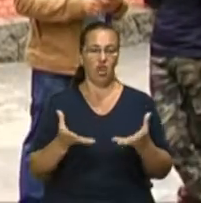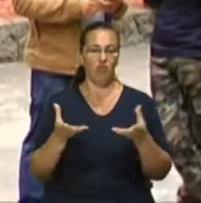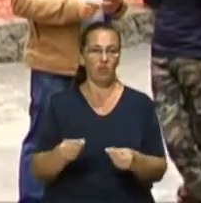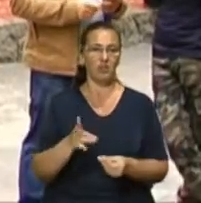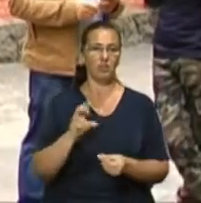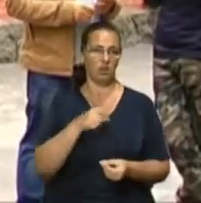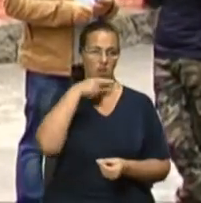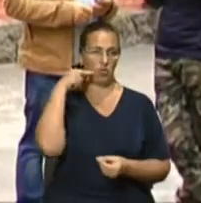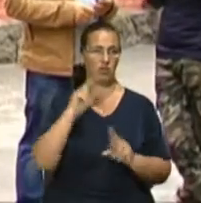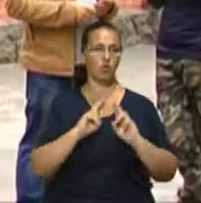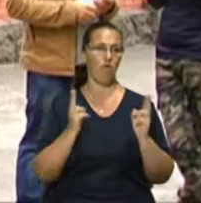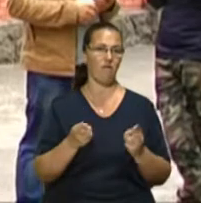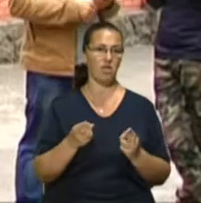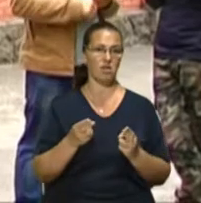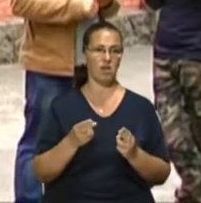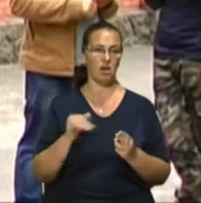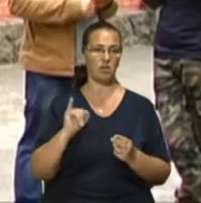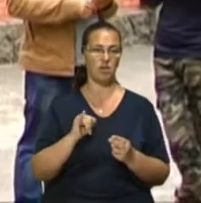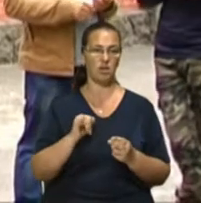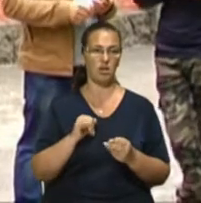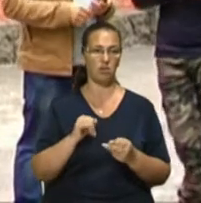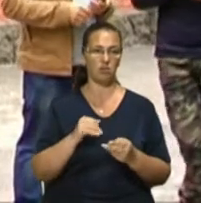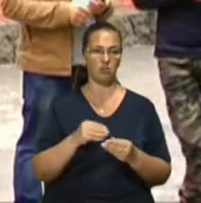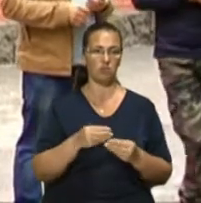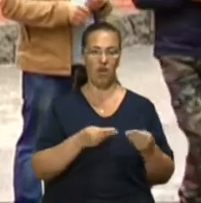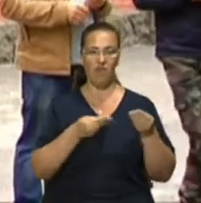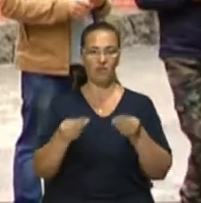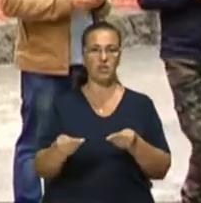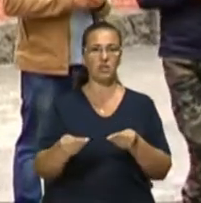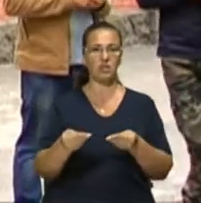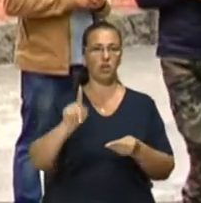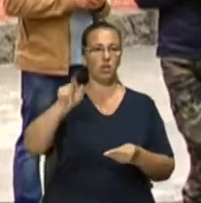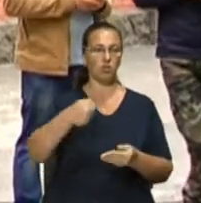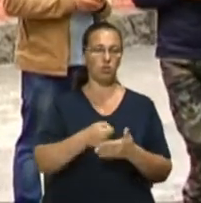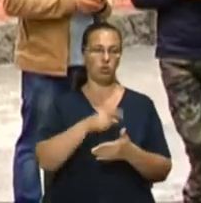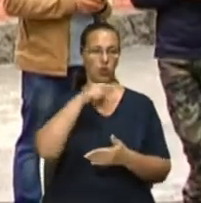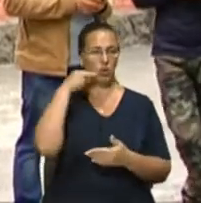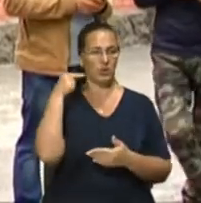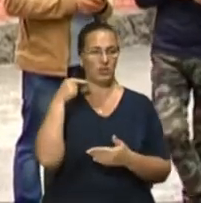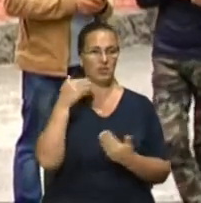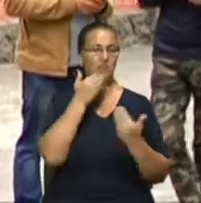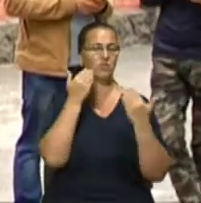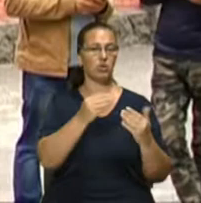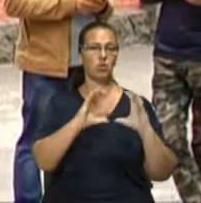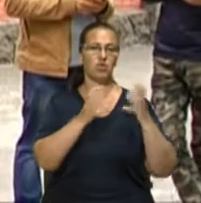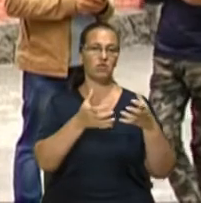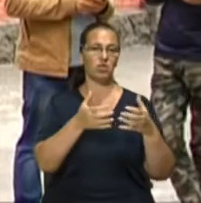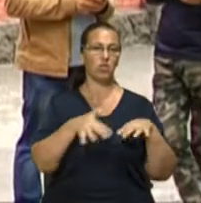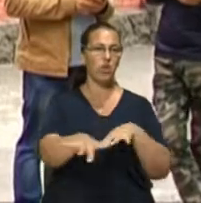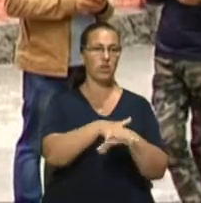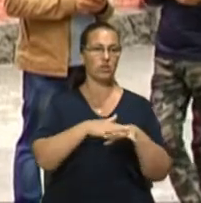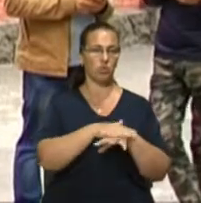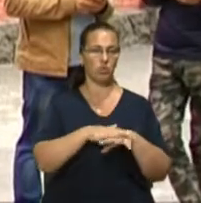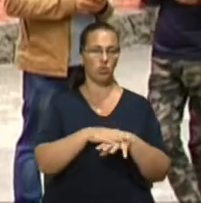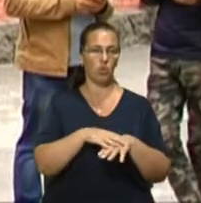Російську Федерацію і висунути вимоги до Росії, і звернутися до світової спільноти щодо